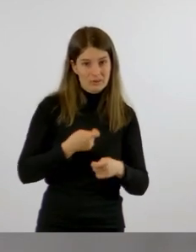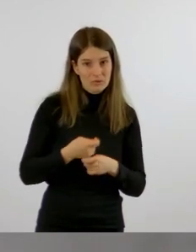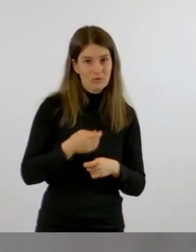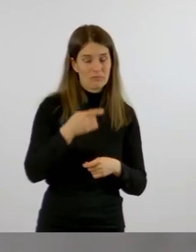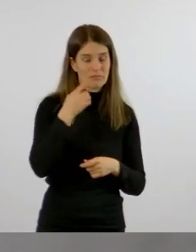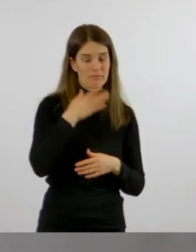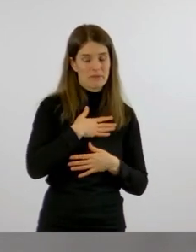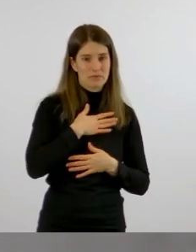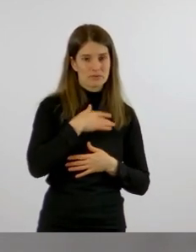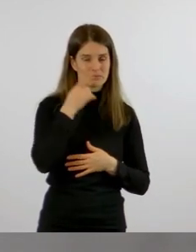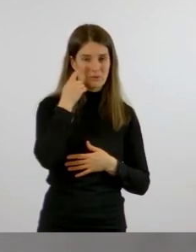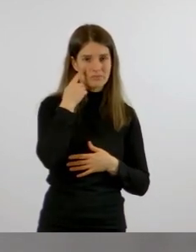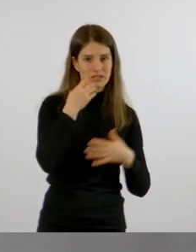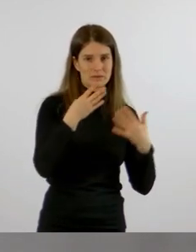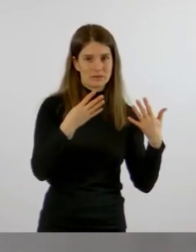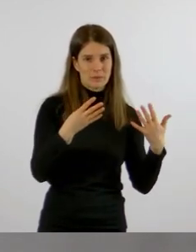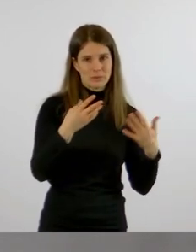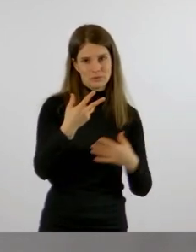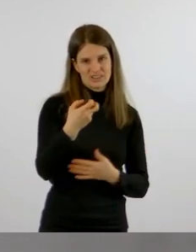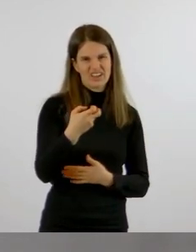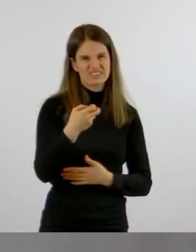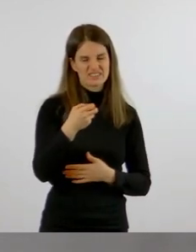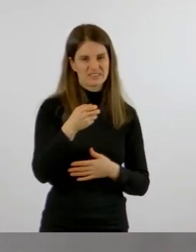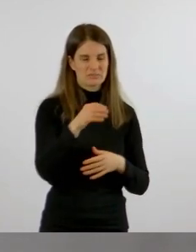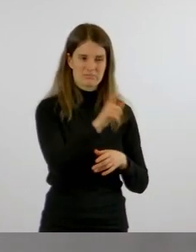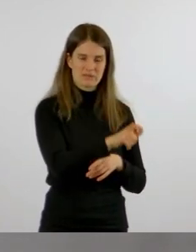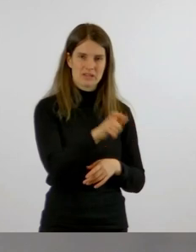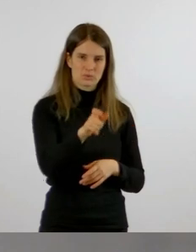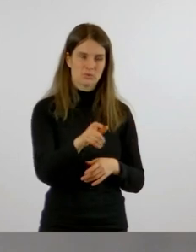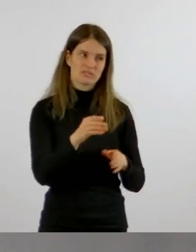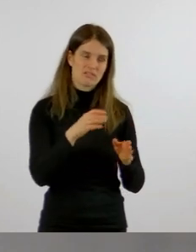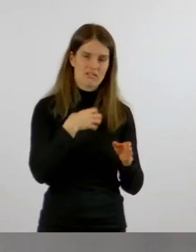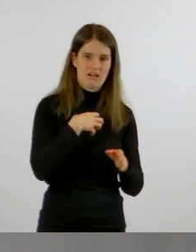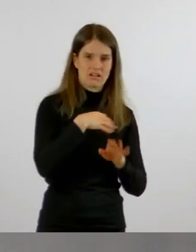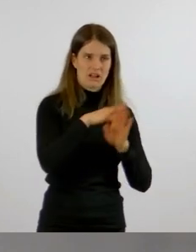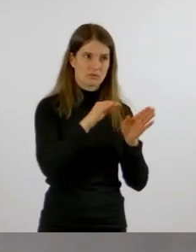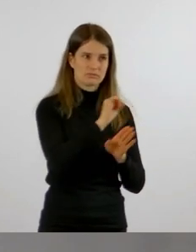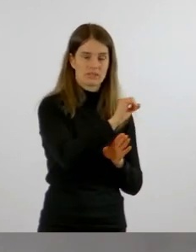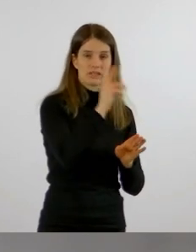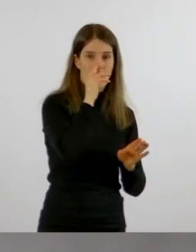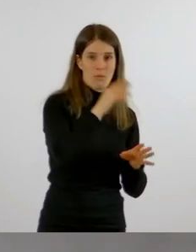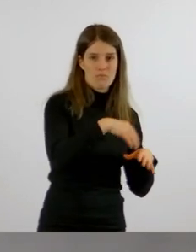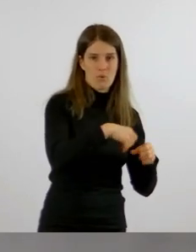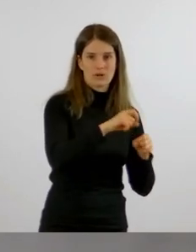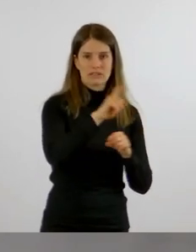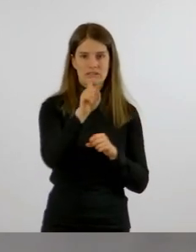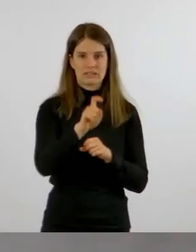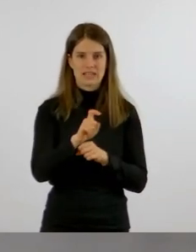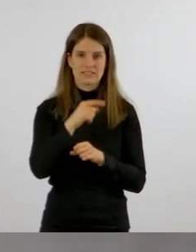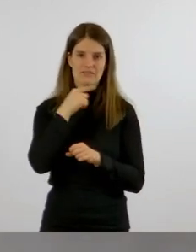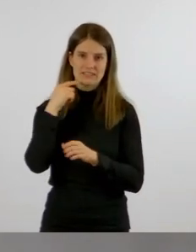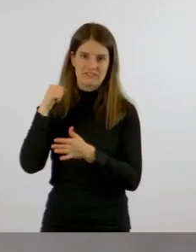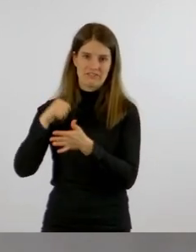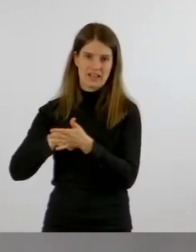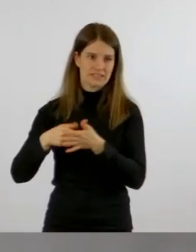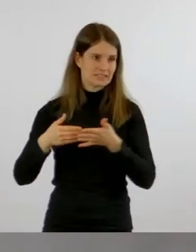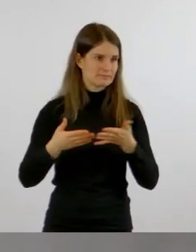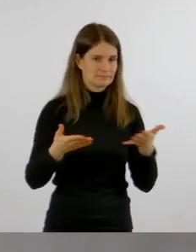Landkreis aktuell 39 Infizierte. Und die sind in den Kliniken Nauenburg, Zeitz und Weißenfels verteilt.